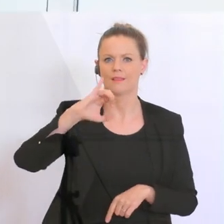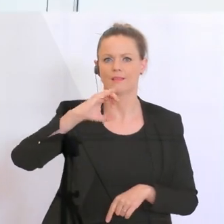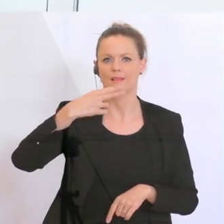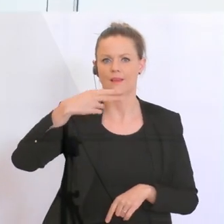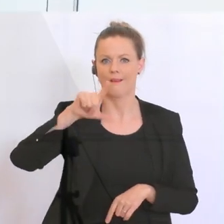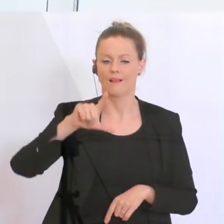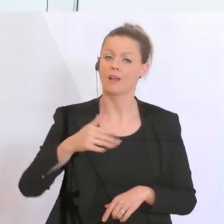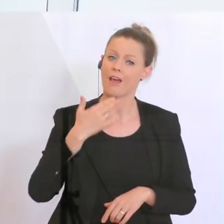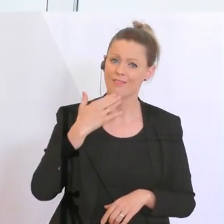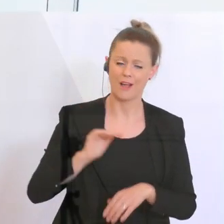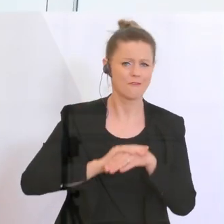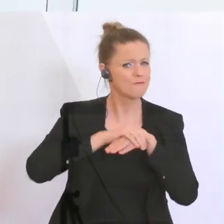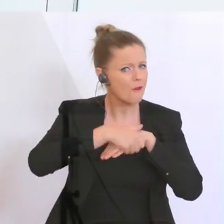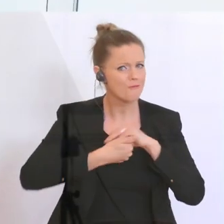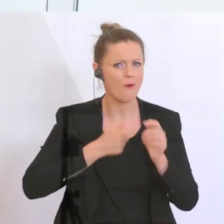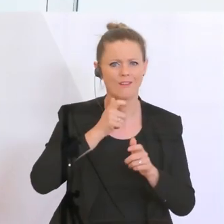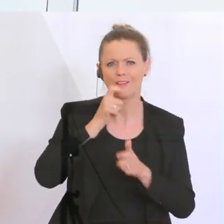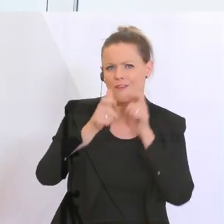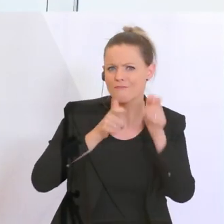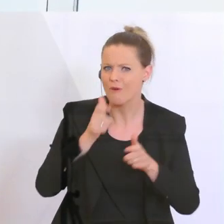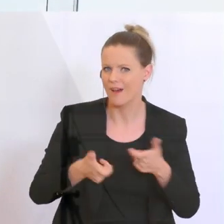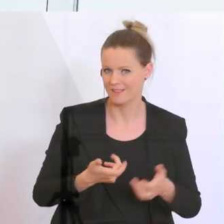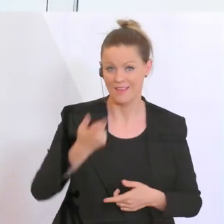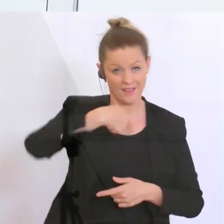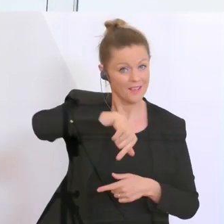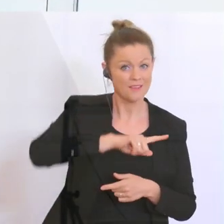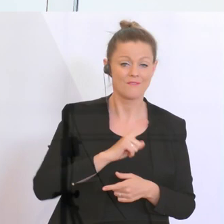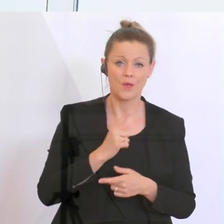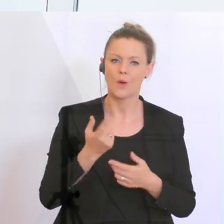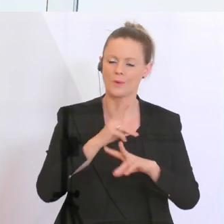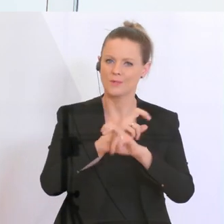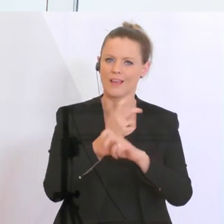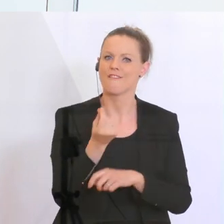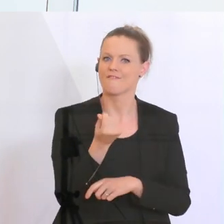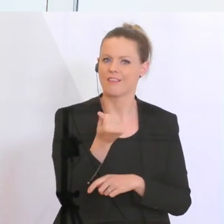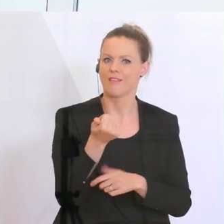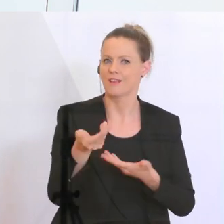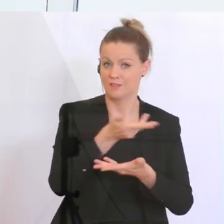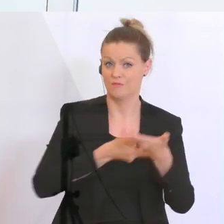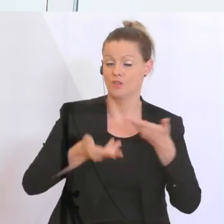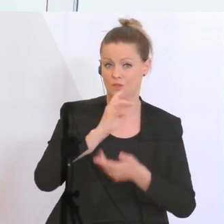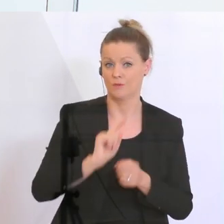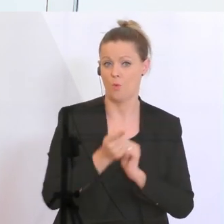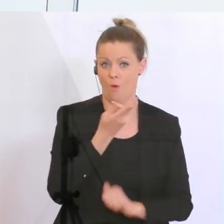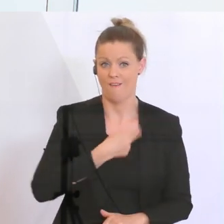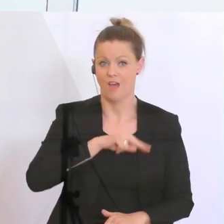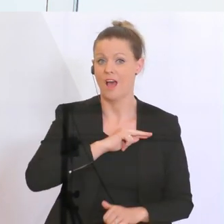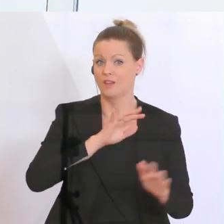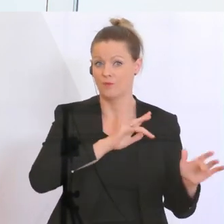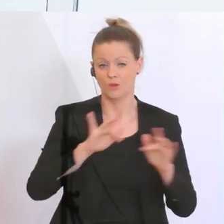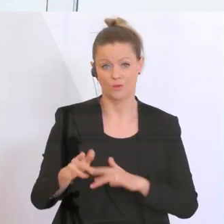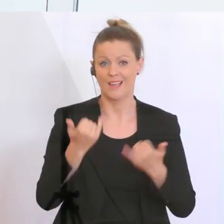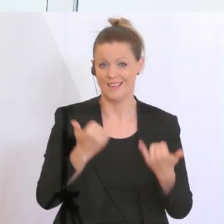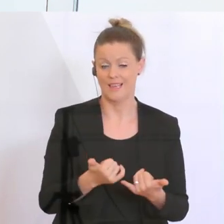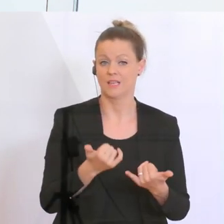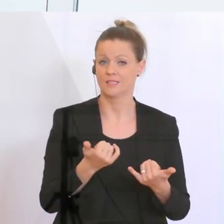Worte. Wir sind uns als österreichische Finanzwirtschaft sehr wohl bewusst, welche Verantwortung wir in diesen extrem schwierigen